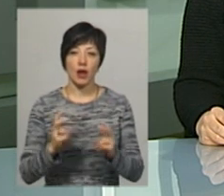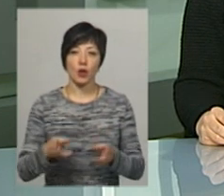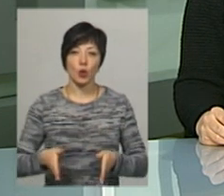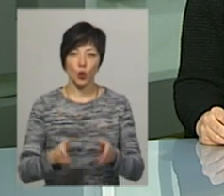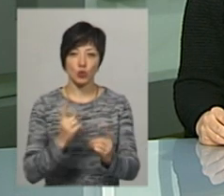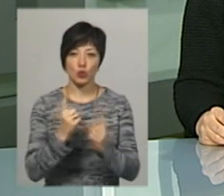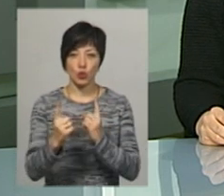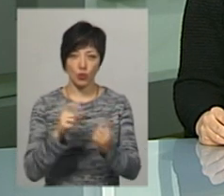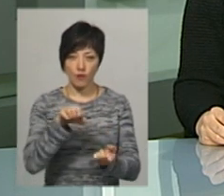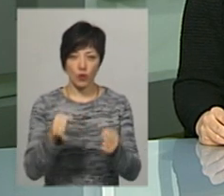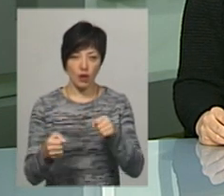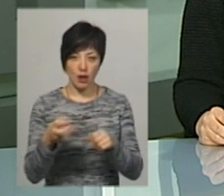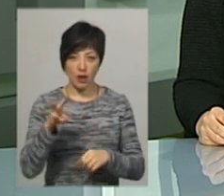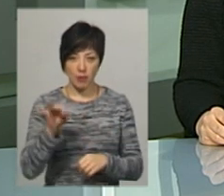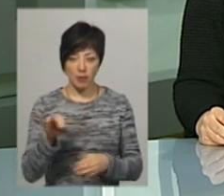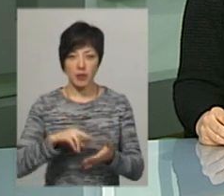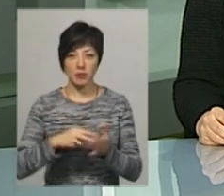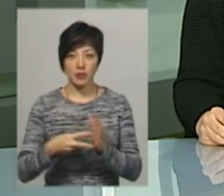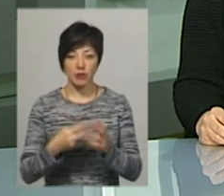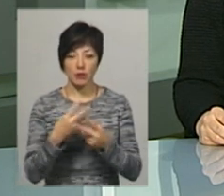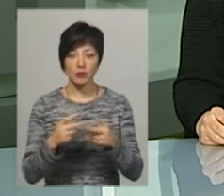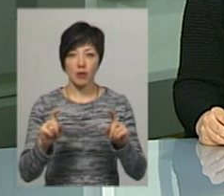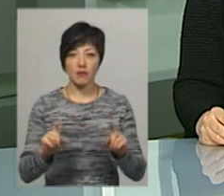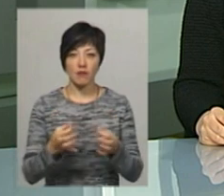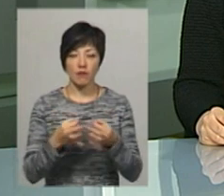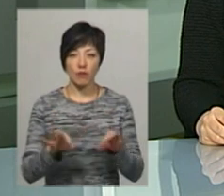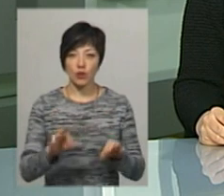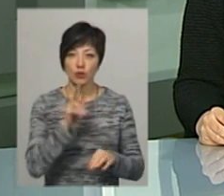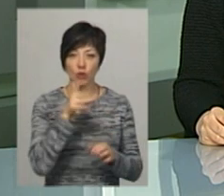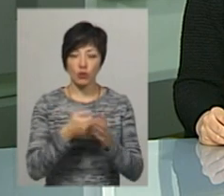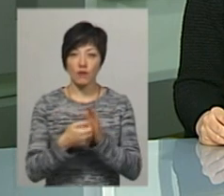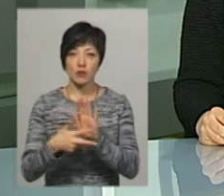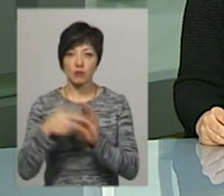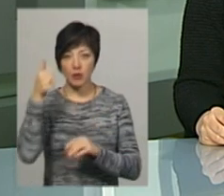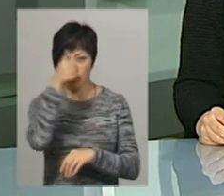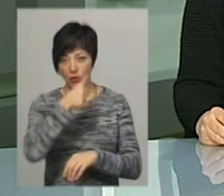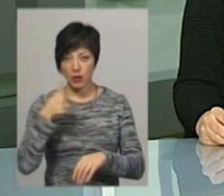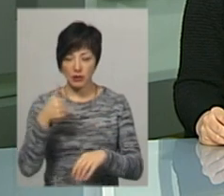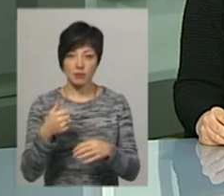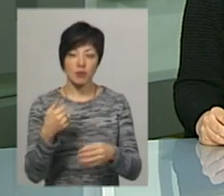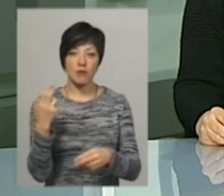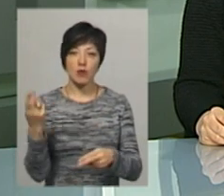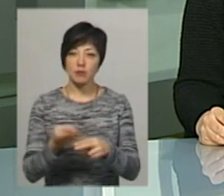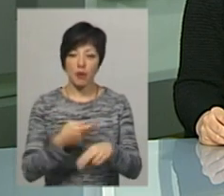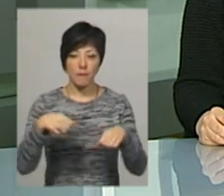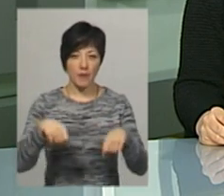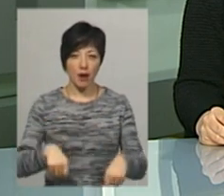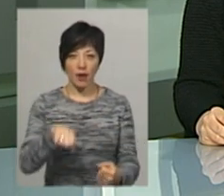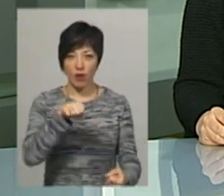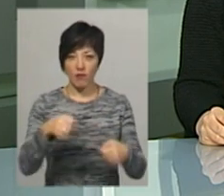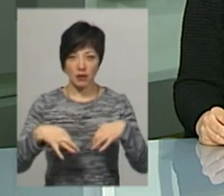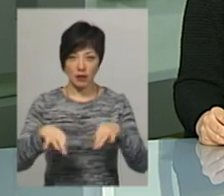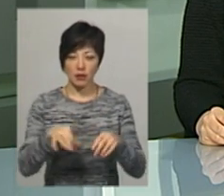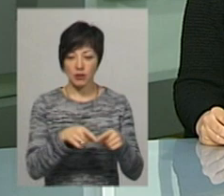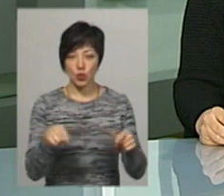які керують транспортними засобами, передбачає позбавлення волі строком від 3 до 8 років з позбавленням права керувати транспортними засобами